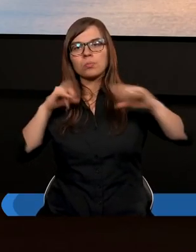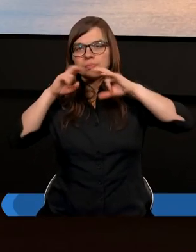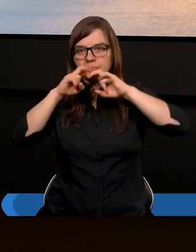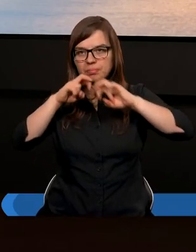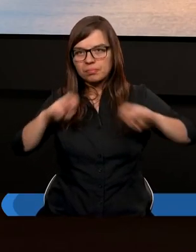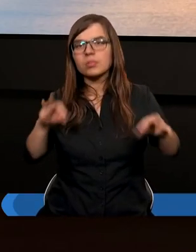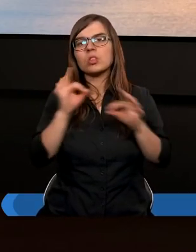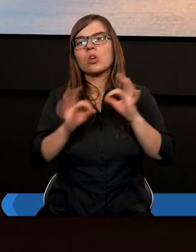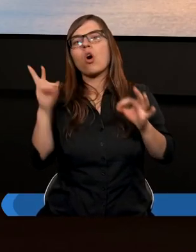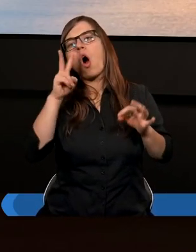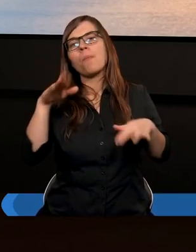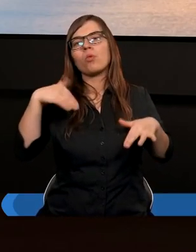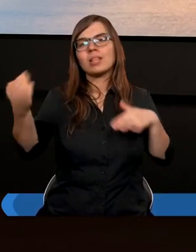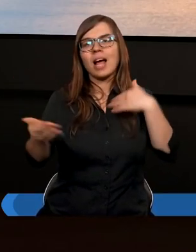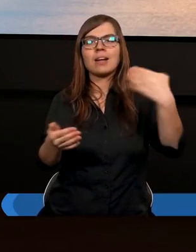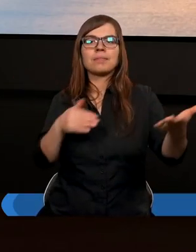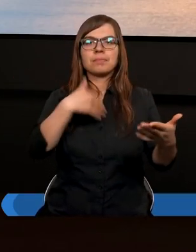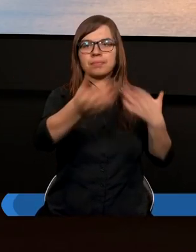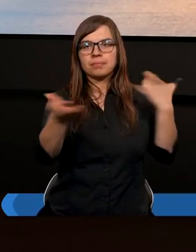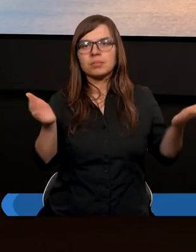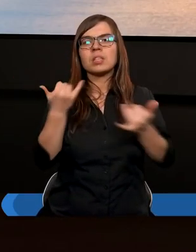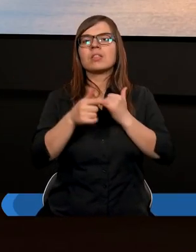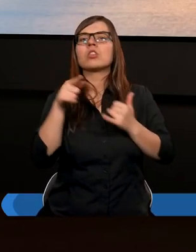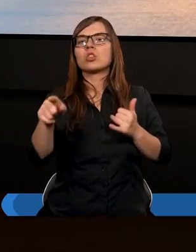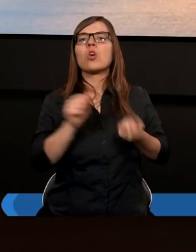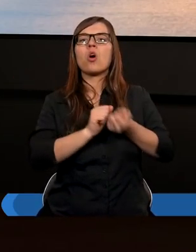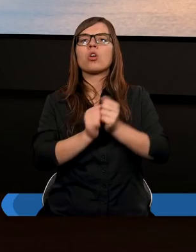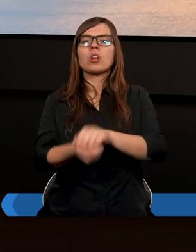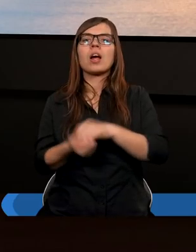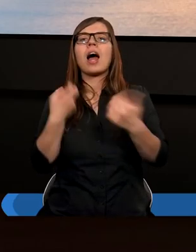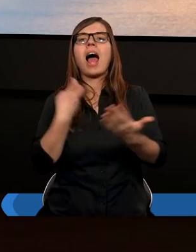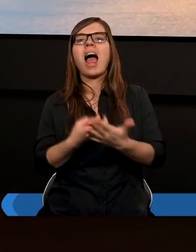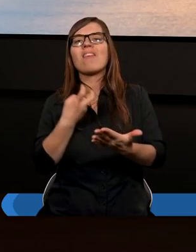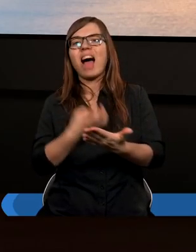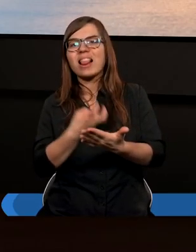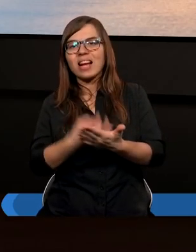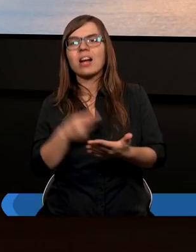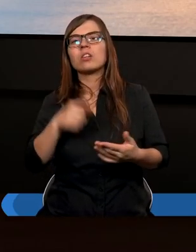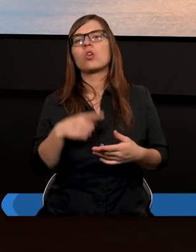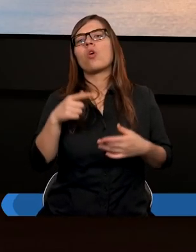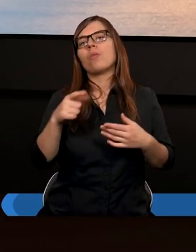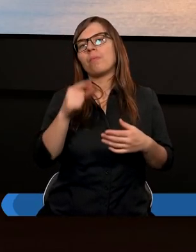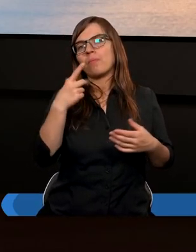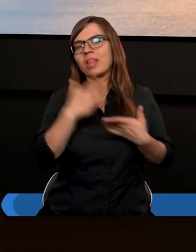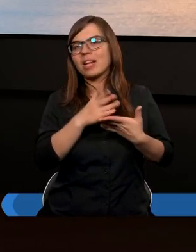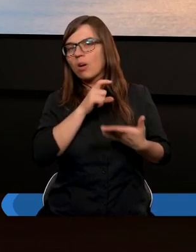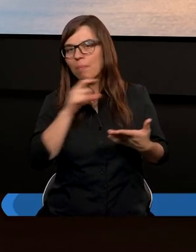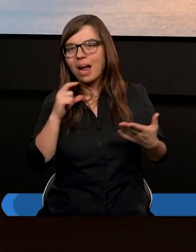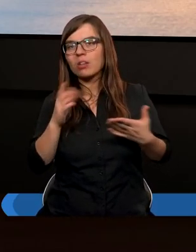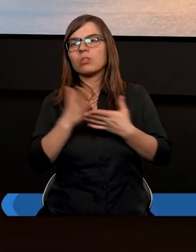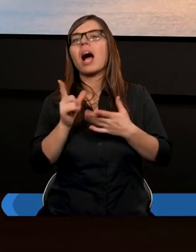komu je dać, jeśli to są ewangeliści, powiedzmy nie pastorzy, tylko